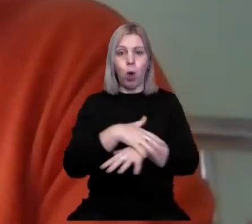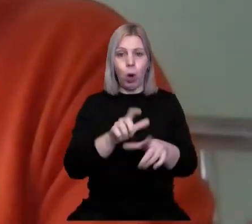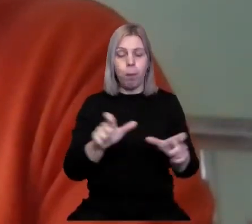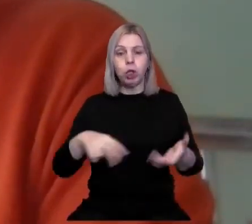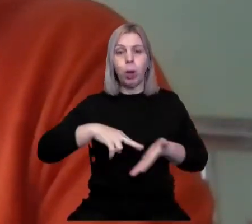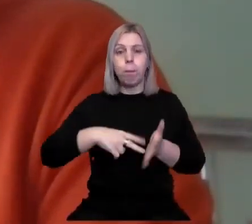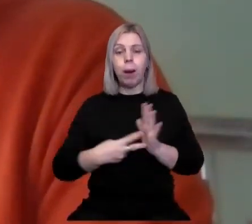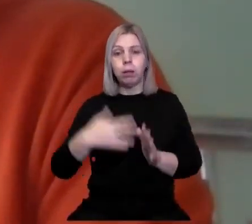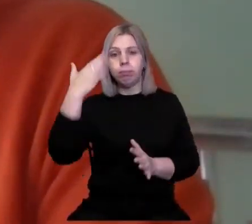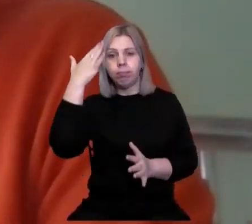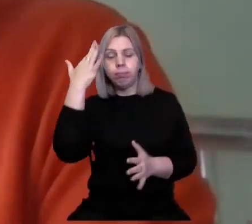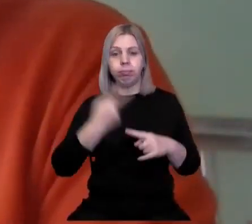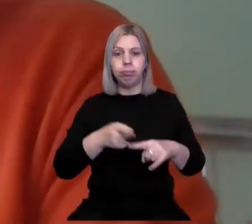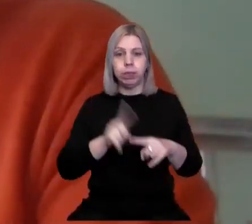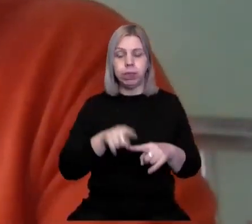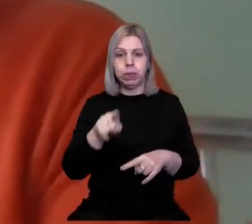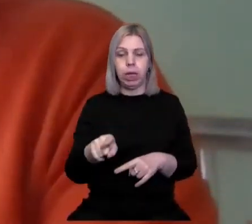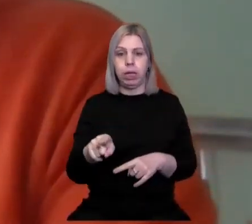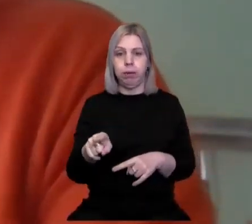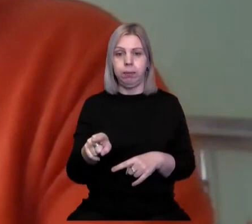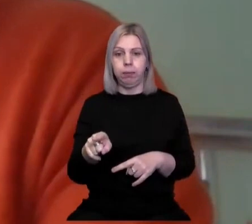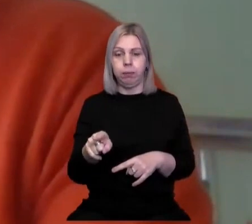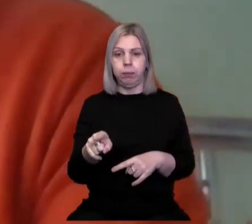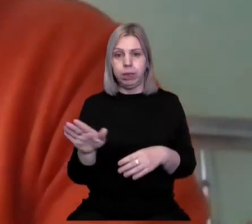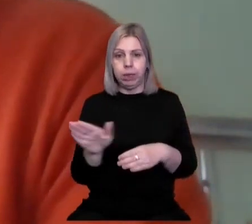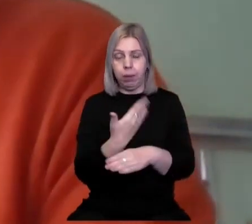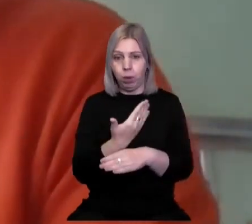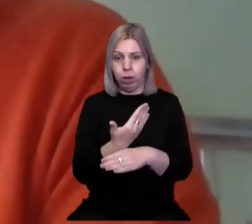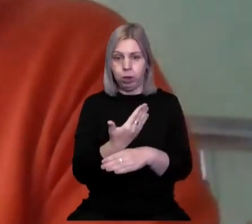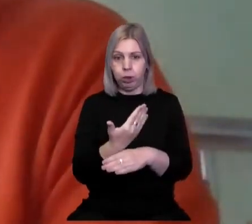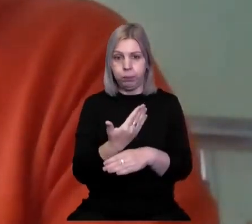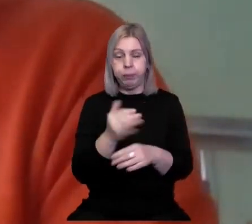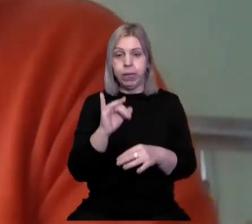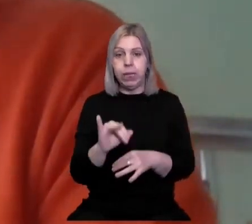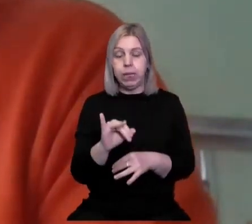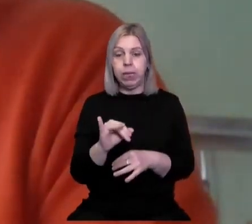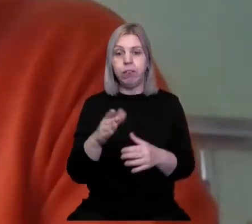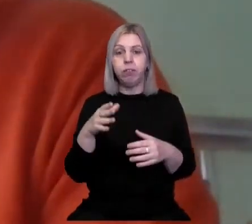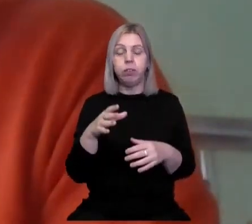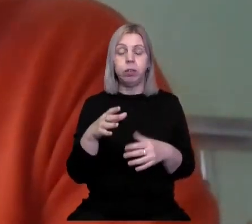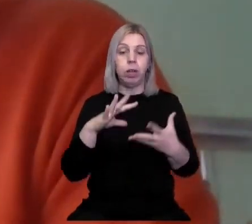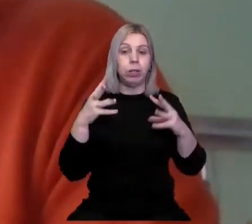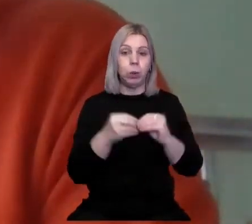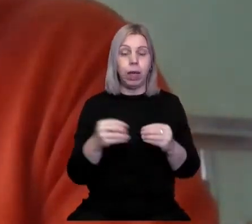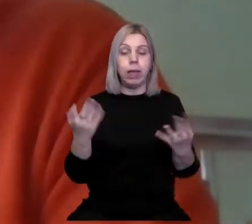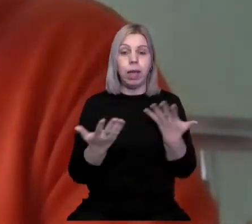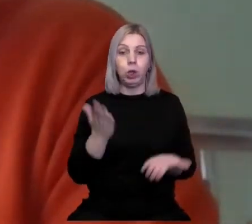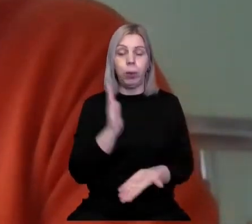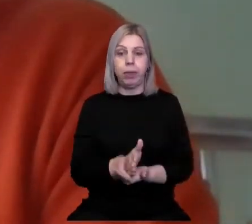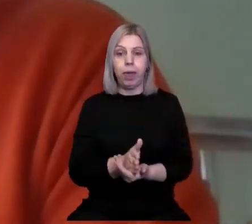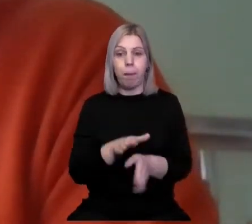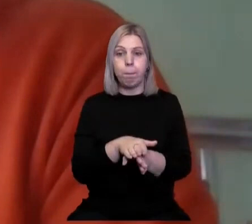планується цей демонтаж. І в кінці кінців, якщо є